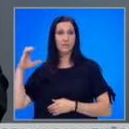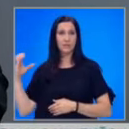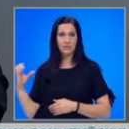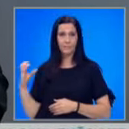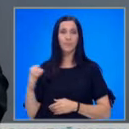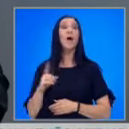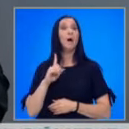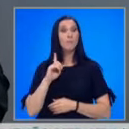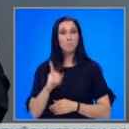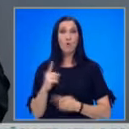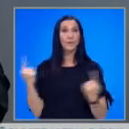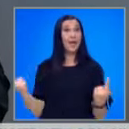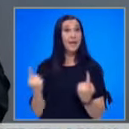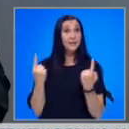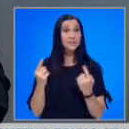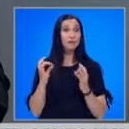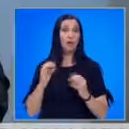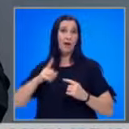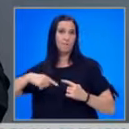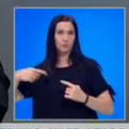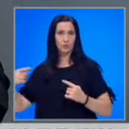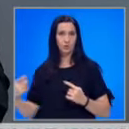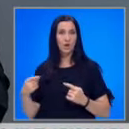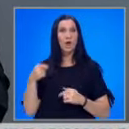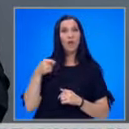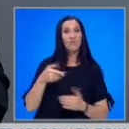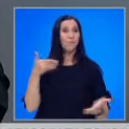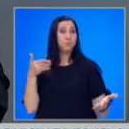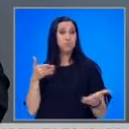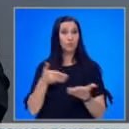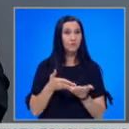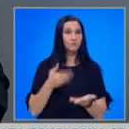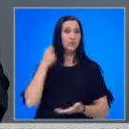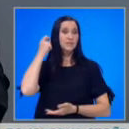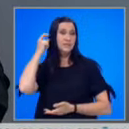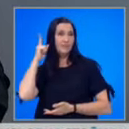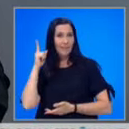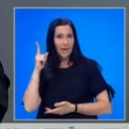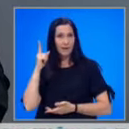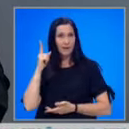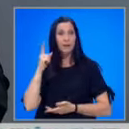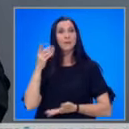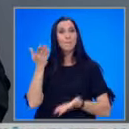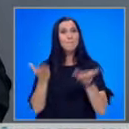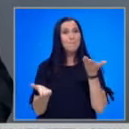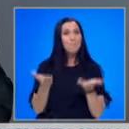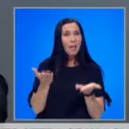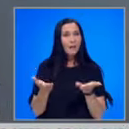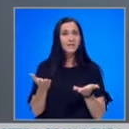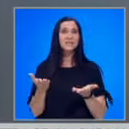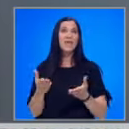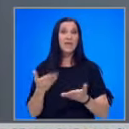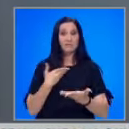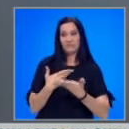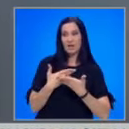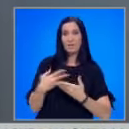съвет могат да иницират такава процедура. А това противоречи с идеята за баланса и взаимния